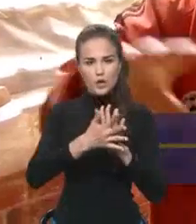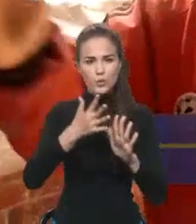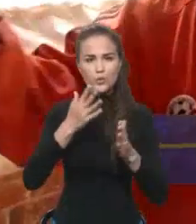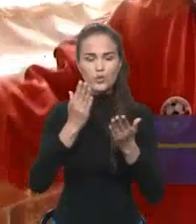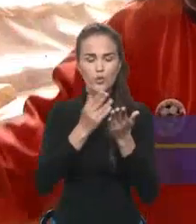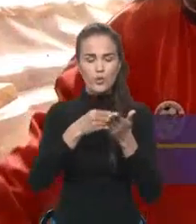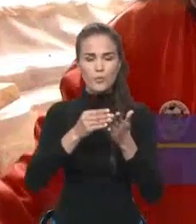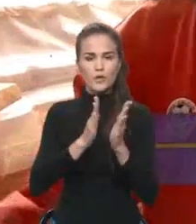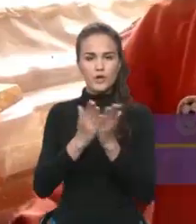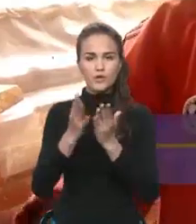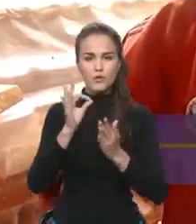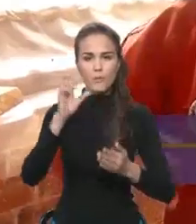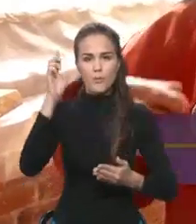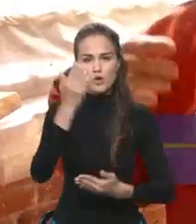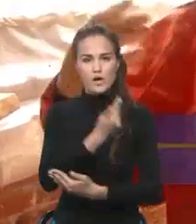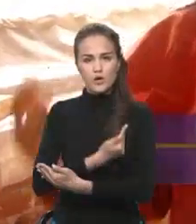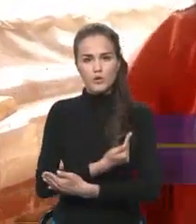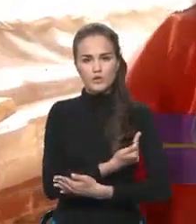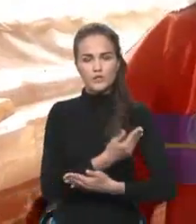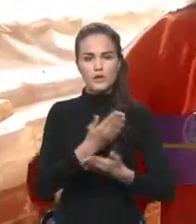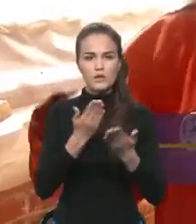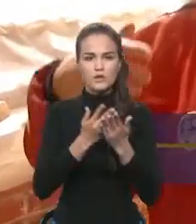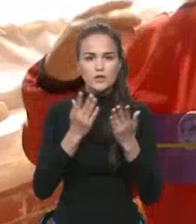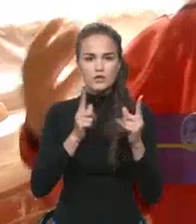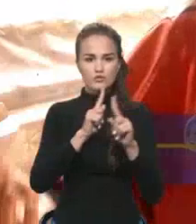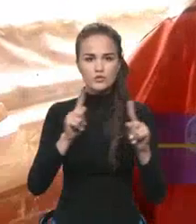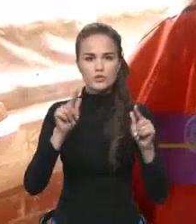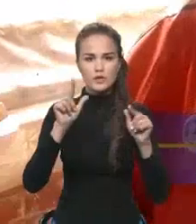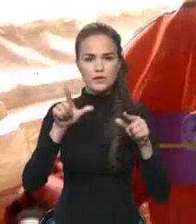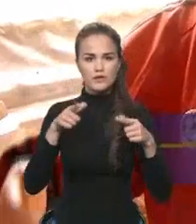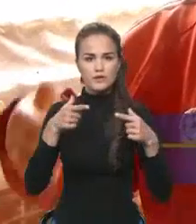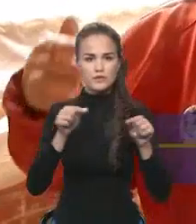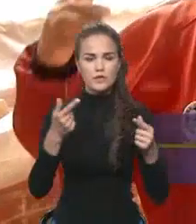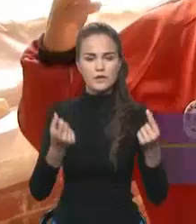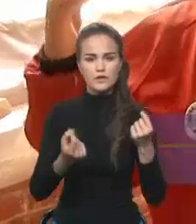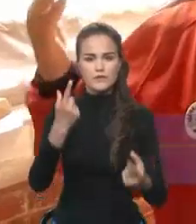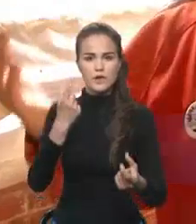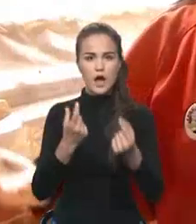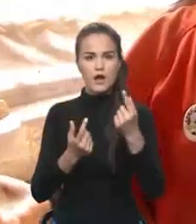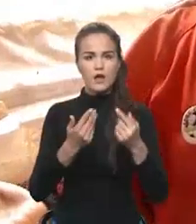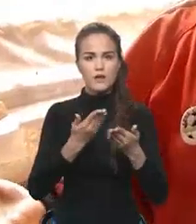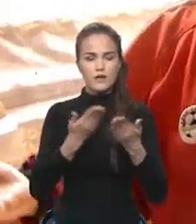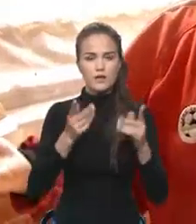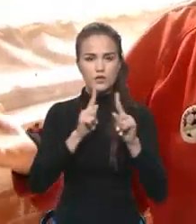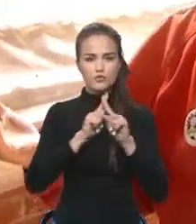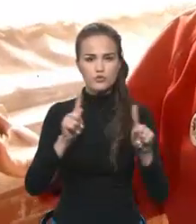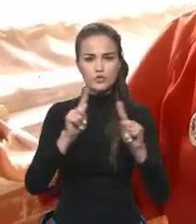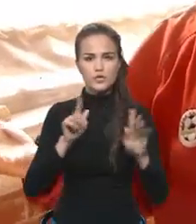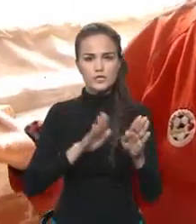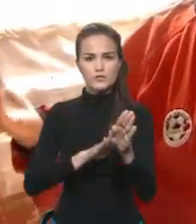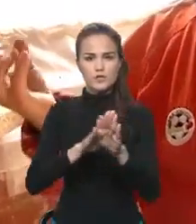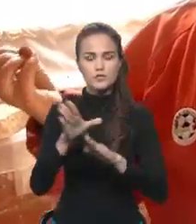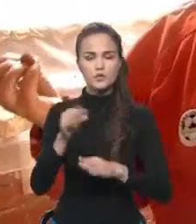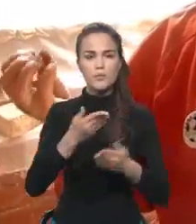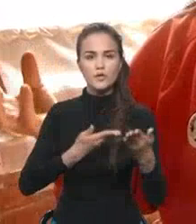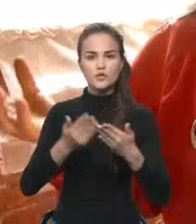именно, вот, Богородица И какие чудеса, и где она являлась И какие чудеса совершаются Я все к ней подхожу,